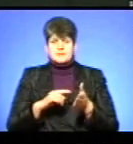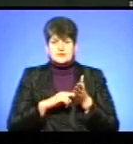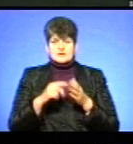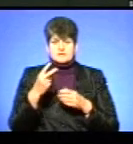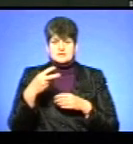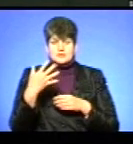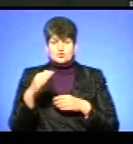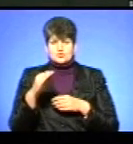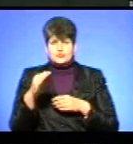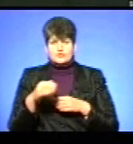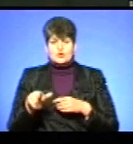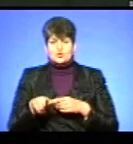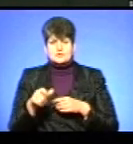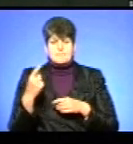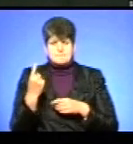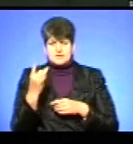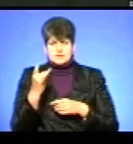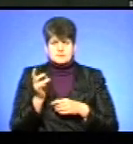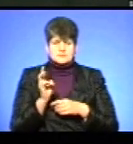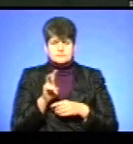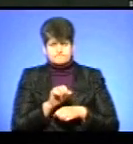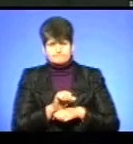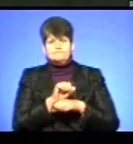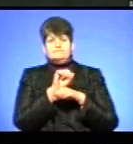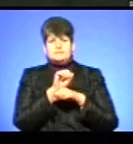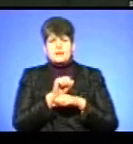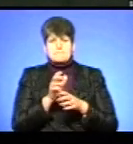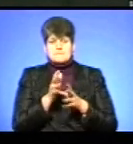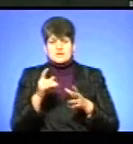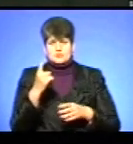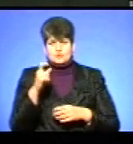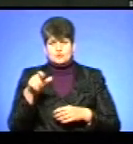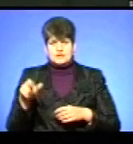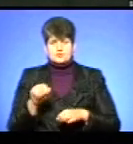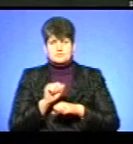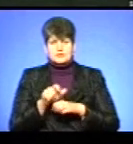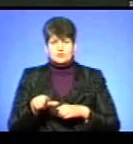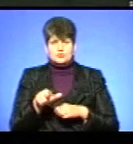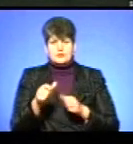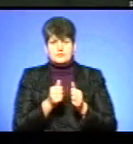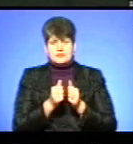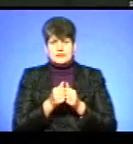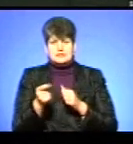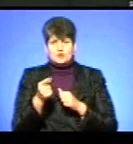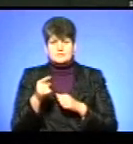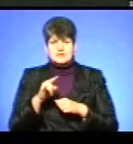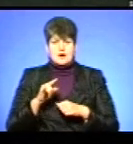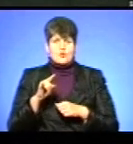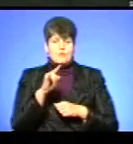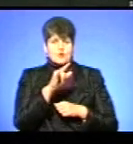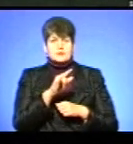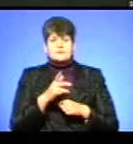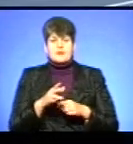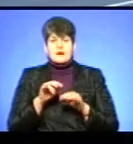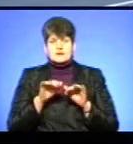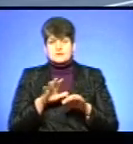25 жовтня дорожники вперше вийшли на протест. Тоді більше сотні людей перекрили дорогу біля Тернопільського аеропорту. Акція